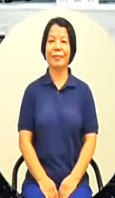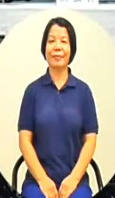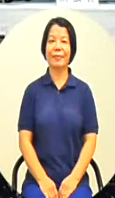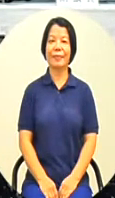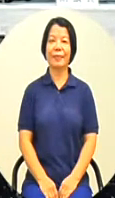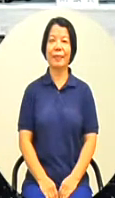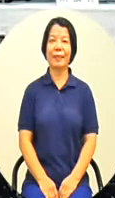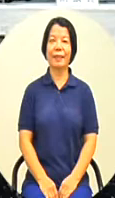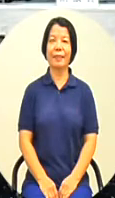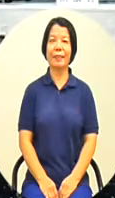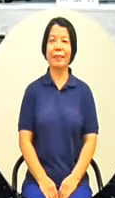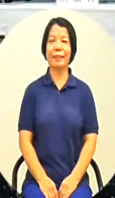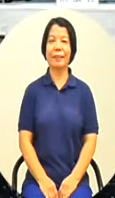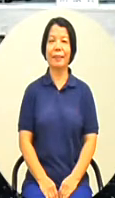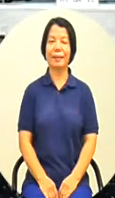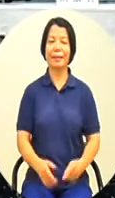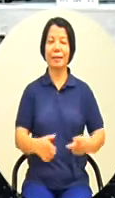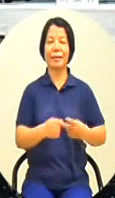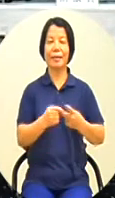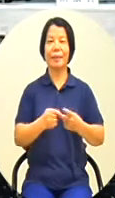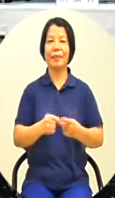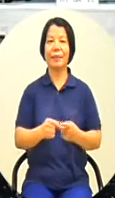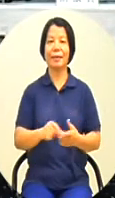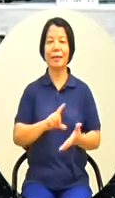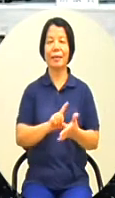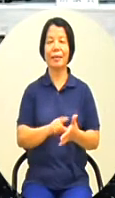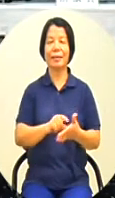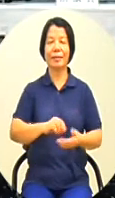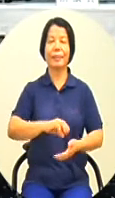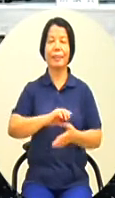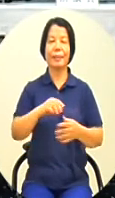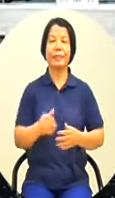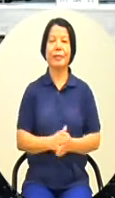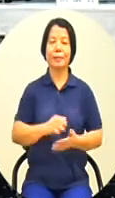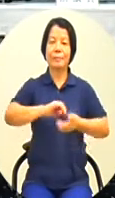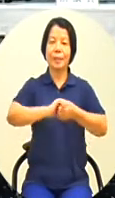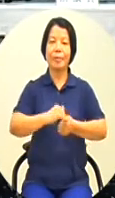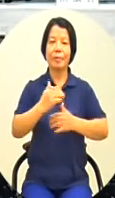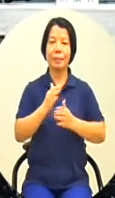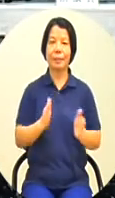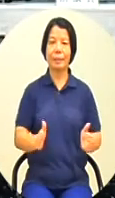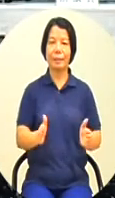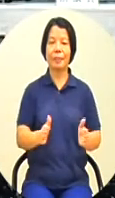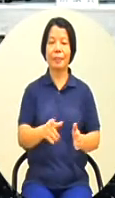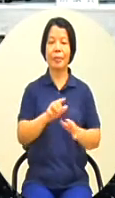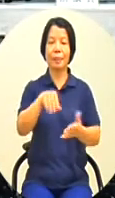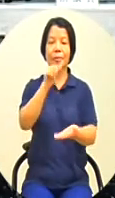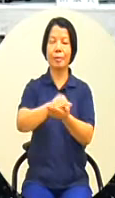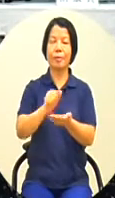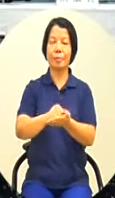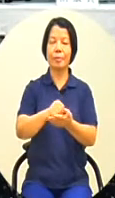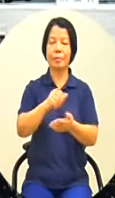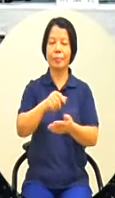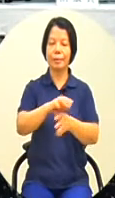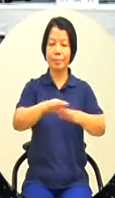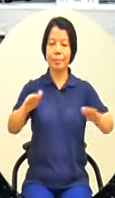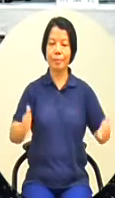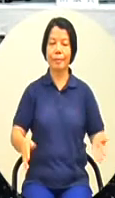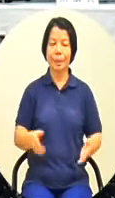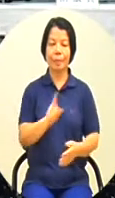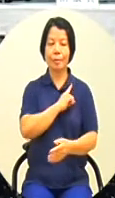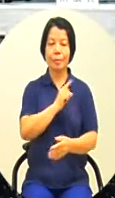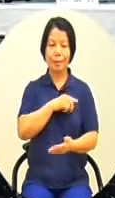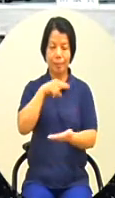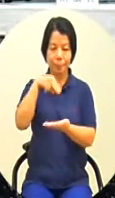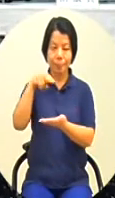第二屆第四次定期大會第15次會議紀錄已經放在各位同仁的桌上請自行參